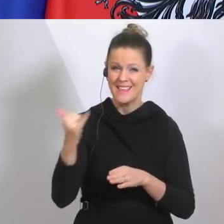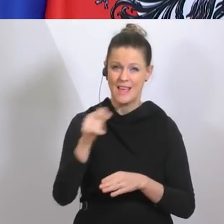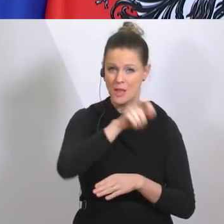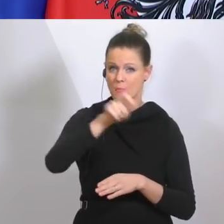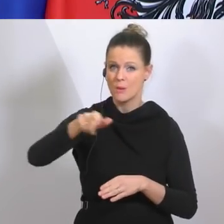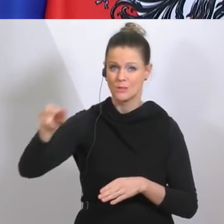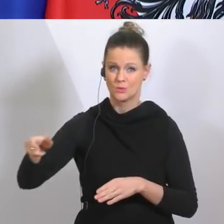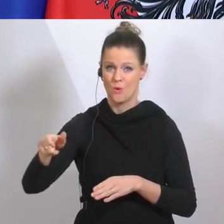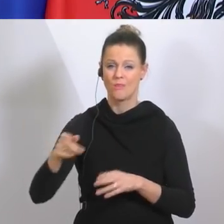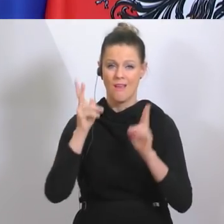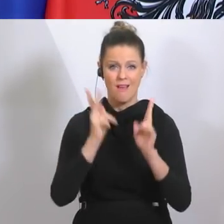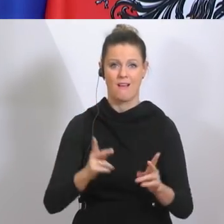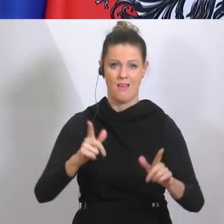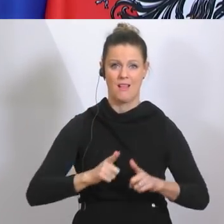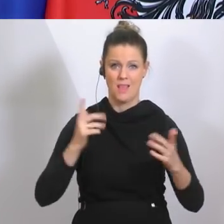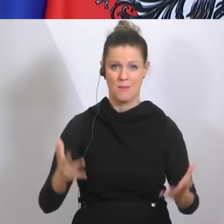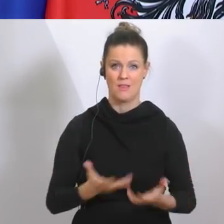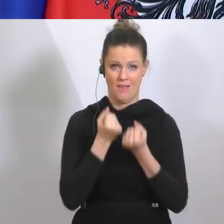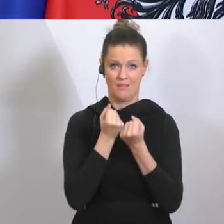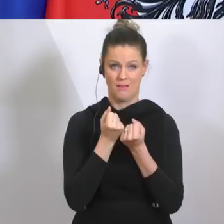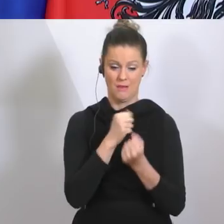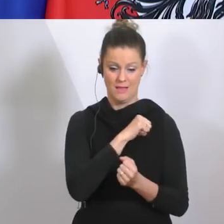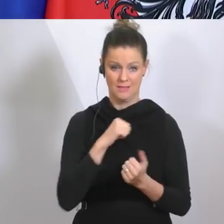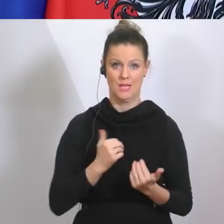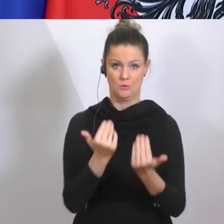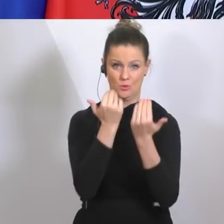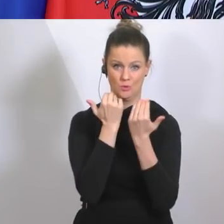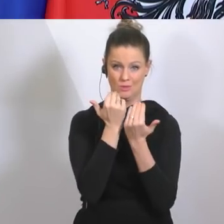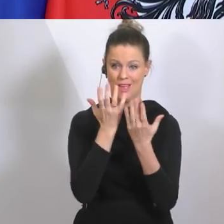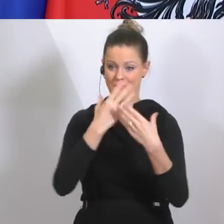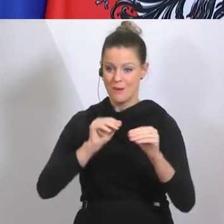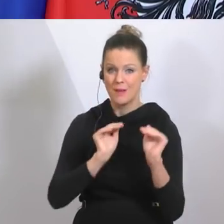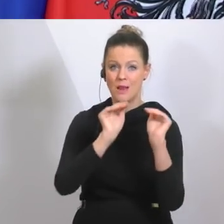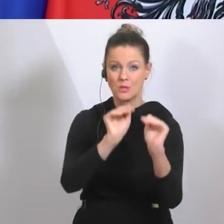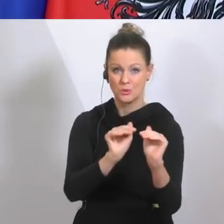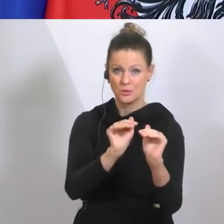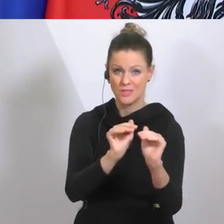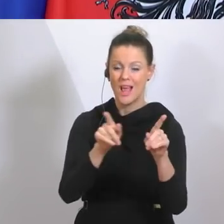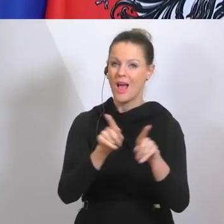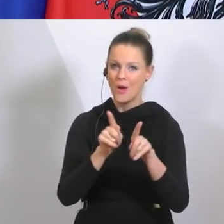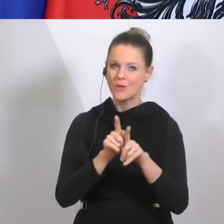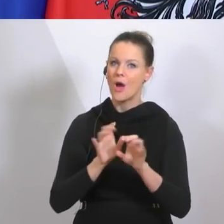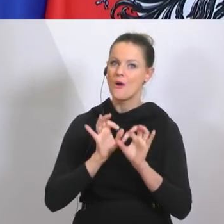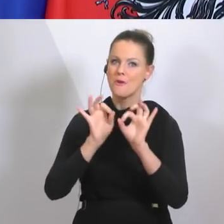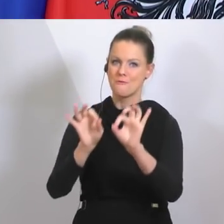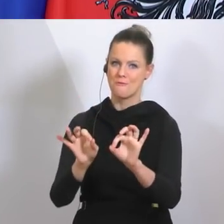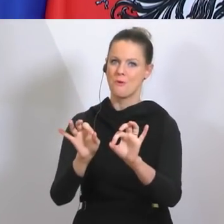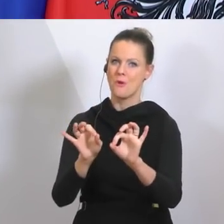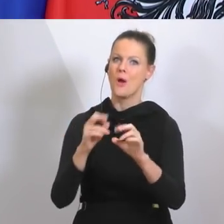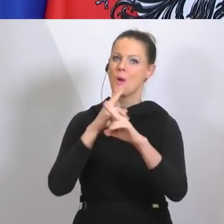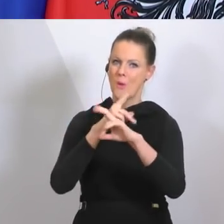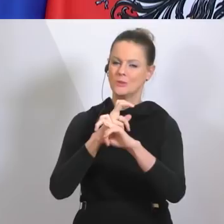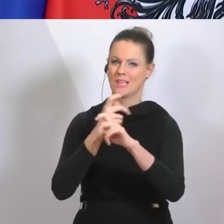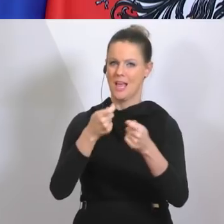Maßnahmen mitträgt, schützt sich selbst, schützt seine Familie und leistet einen Beitrag dazu, dass wir die